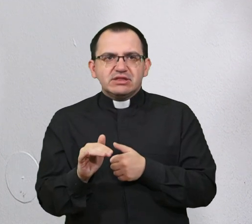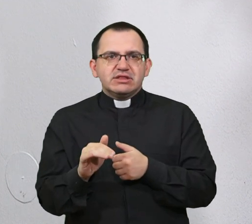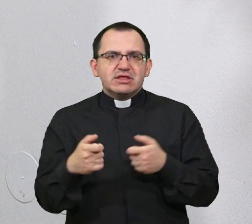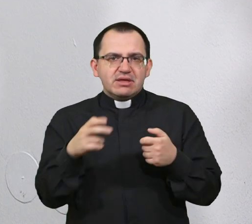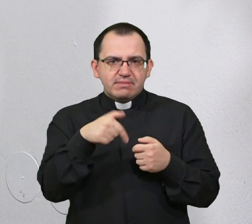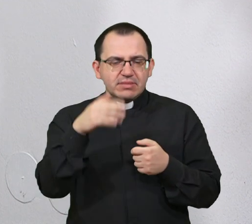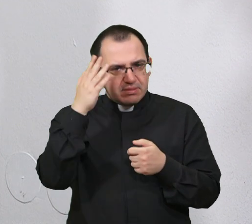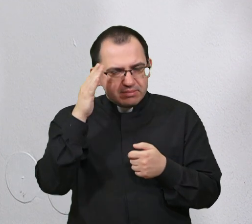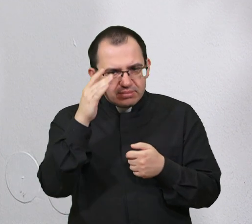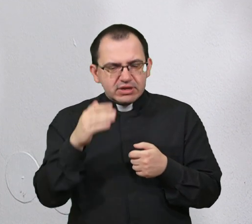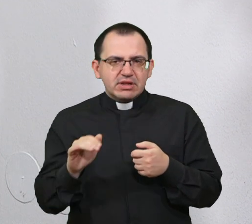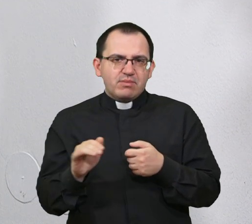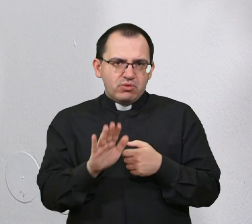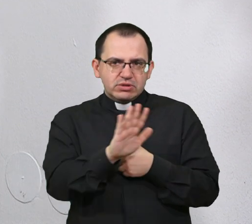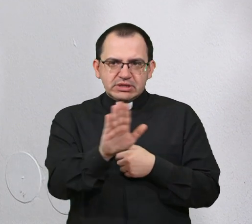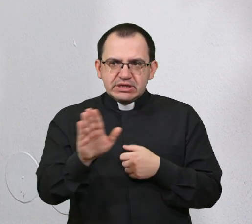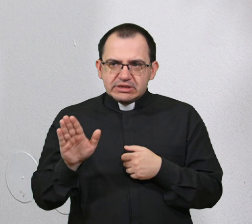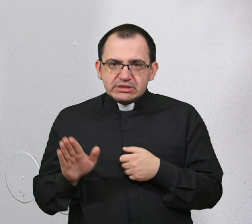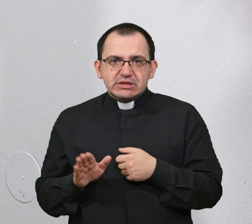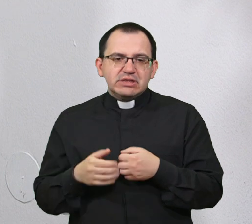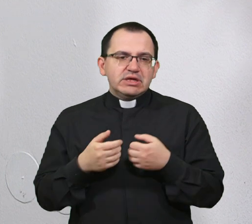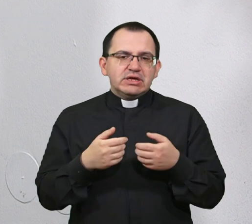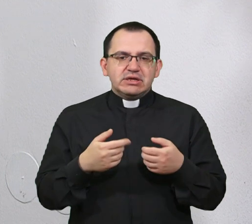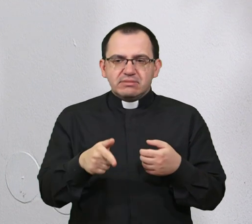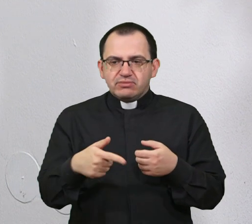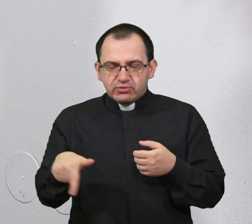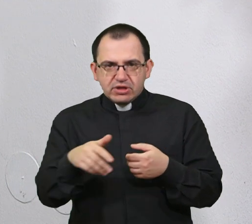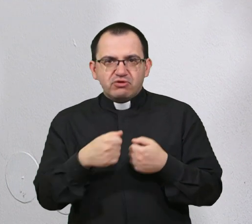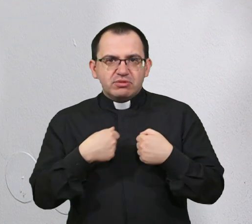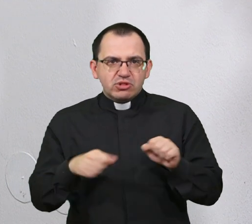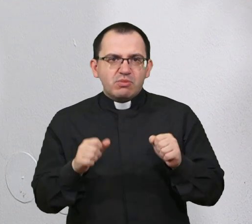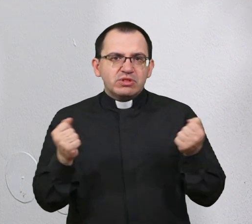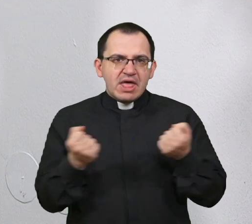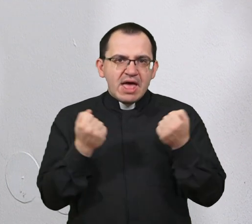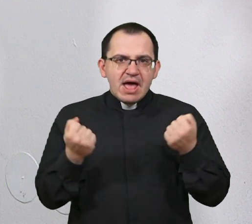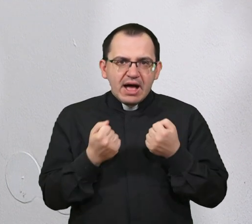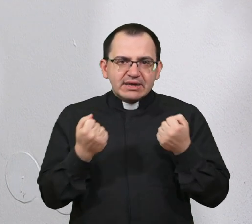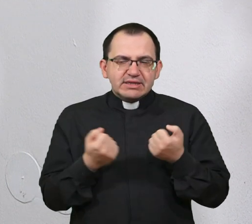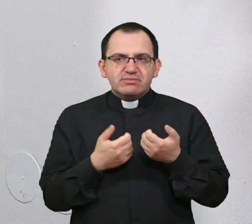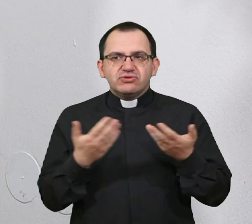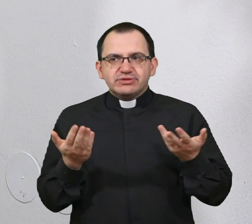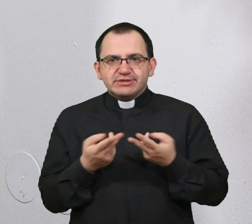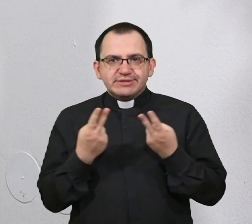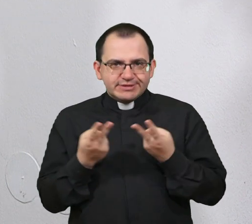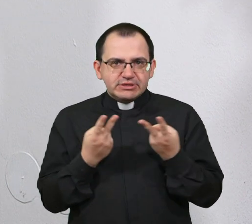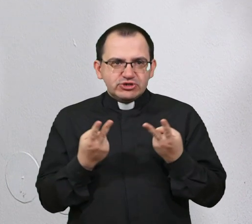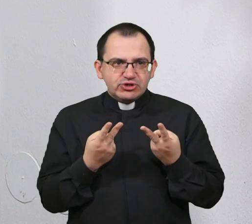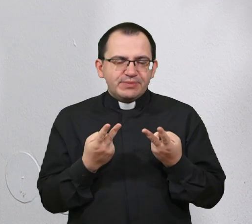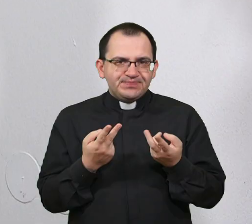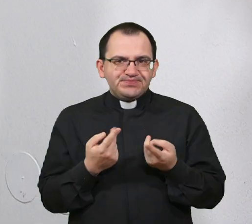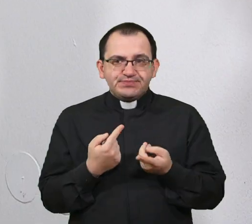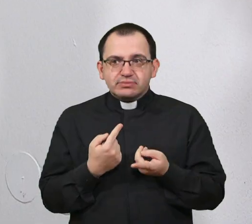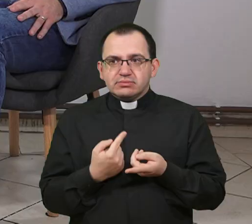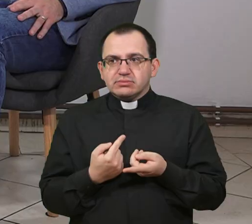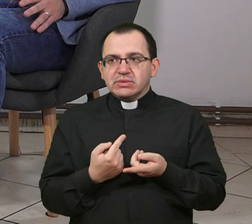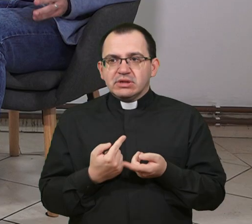skrbimo u različitim slobodnim aktivnostima sa obzirom da su jako zauzeti u